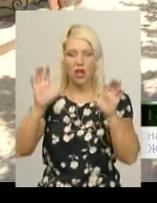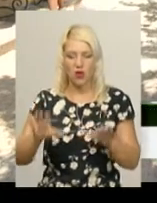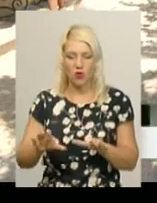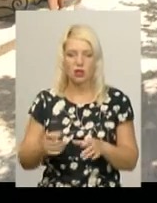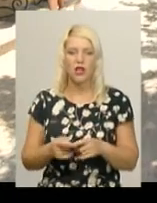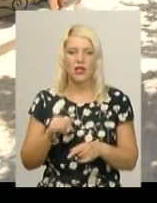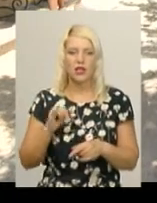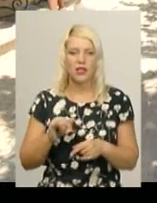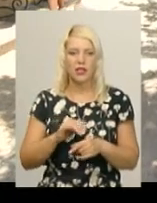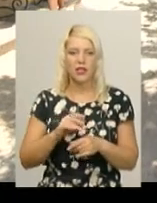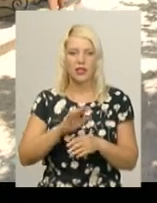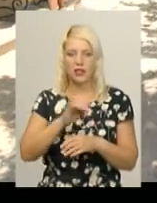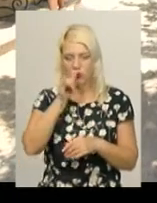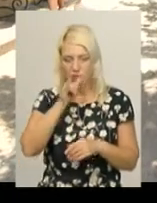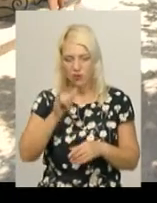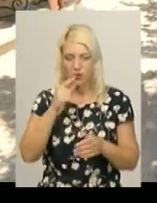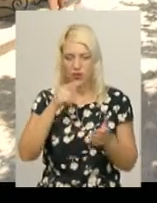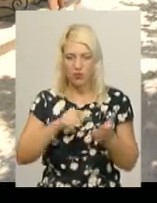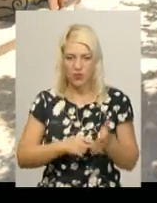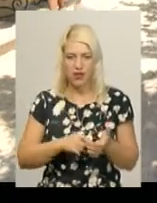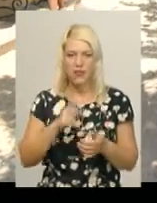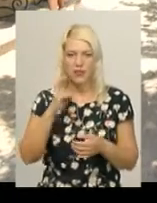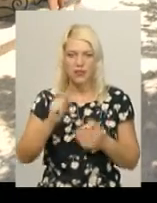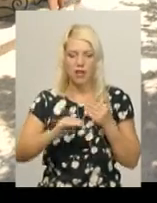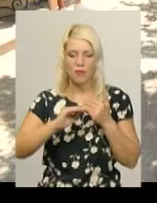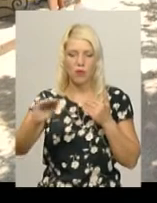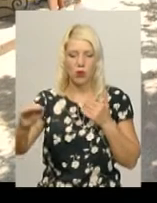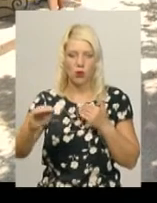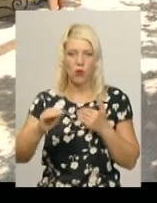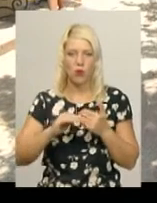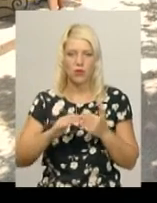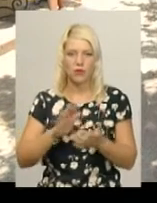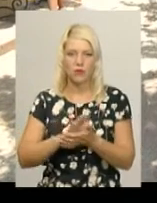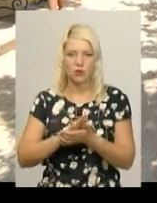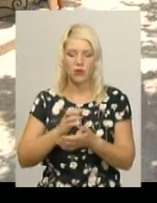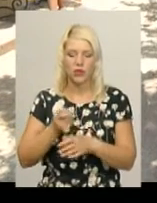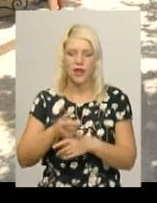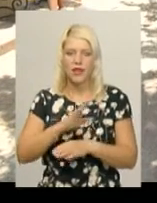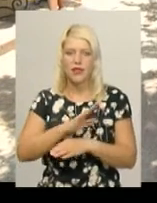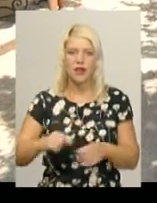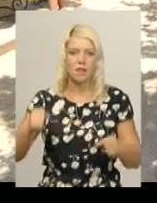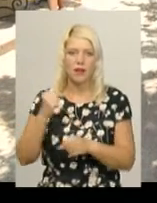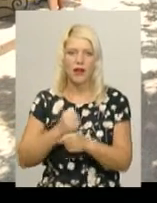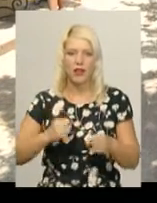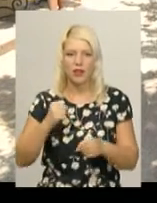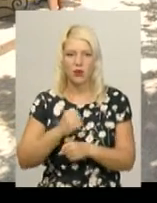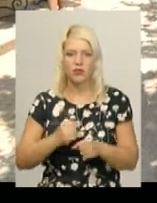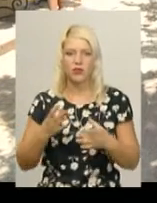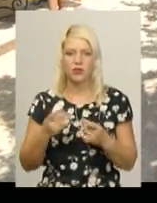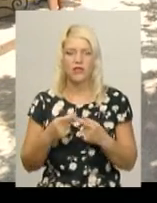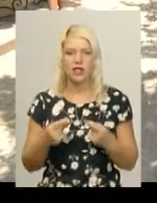недопускання потрапляння на полігон побутових відходів непереробленої сировини, ось